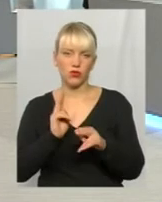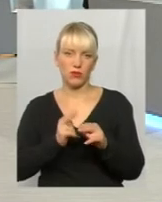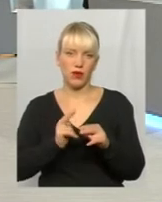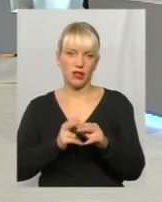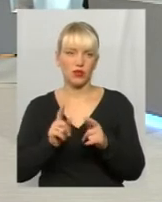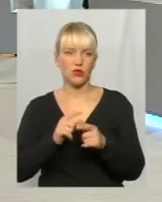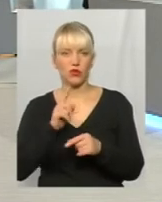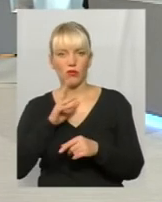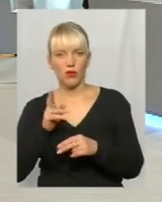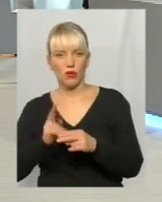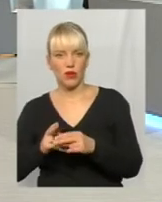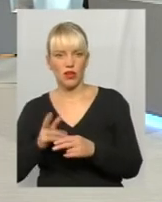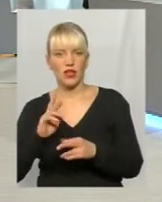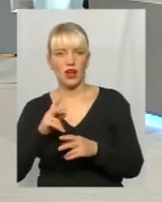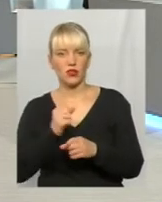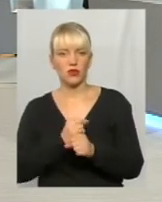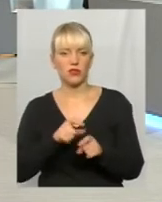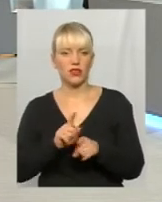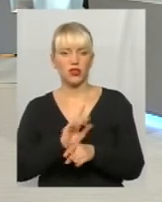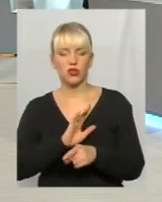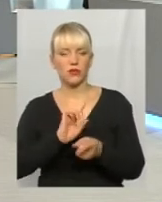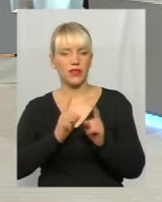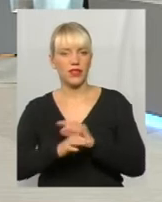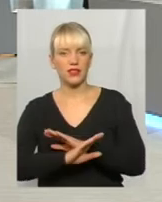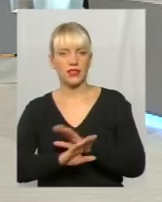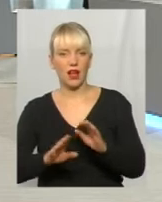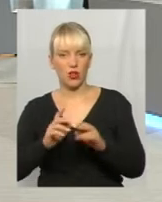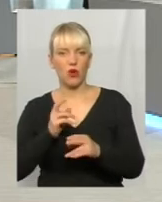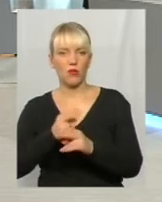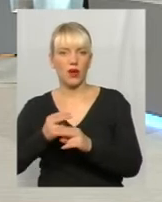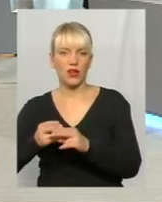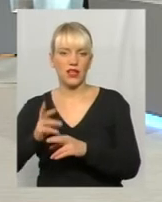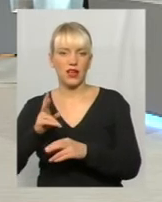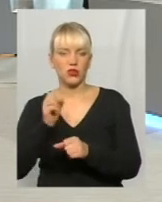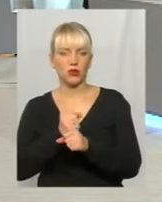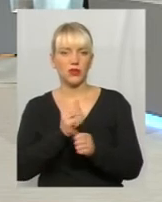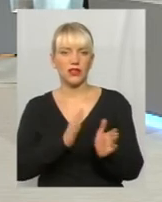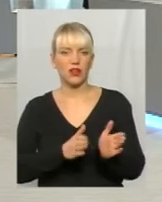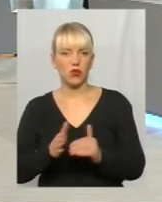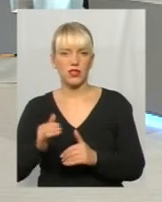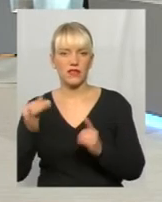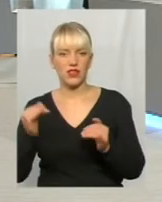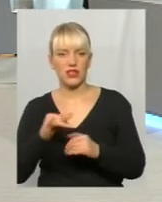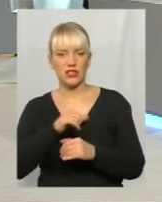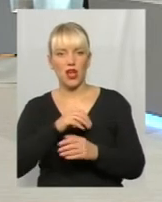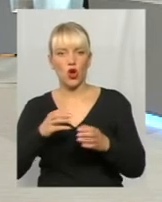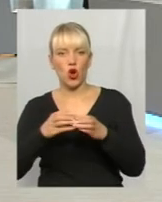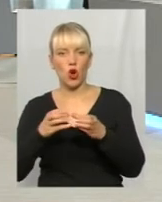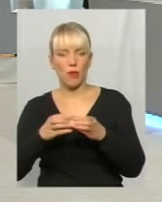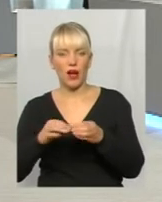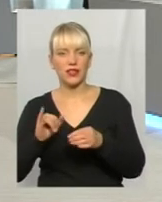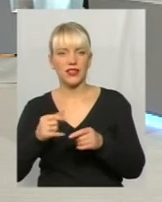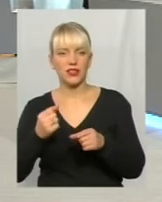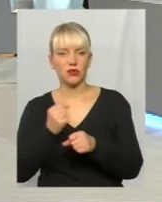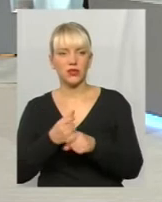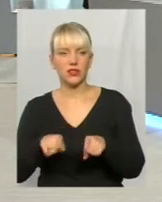як зробити так, щоб бар'єром не стало, як зробити регуляцію в інтересах місцевої громади, але в той же час не таку, щоб